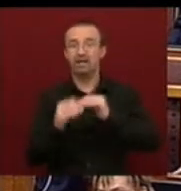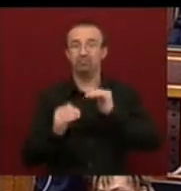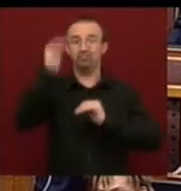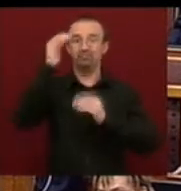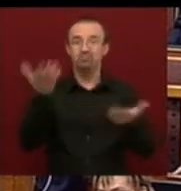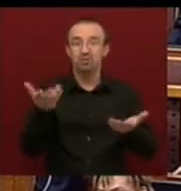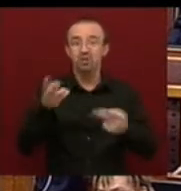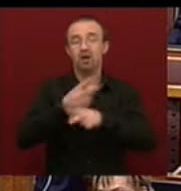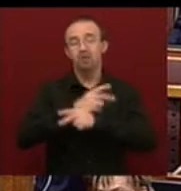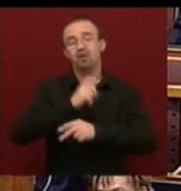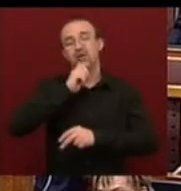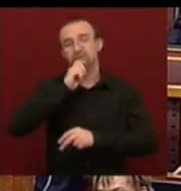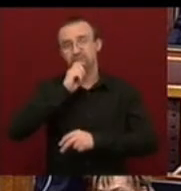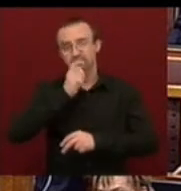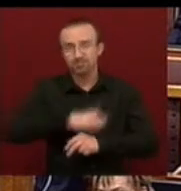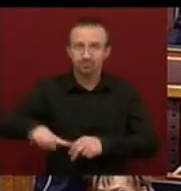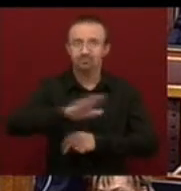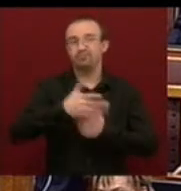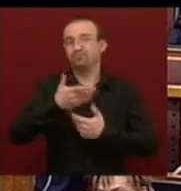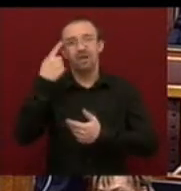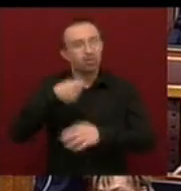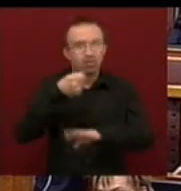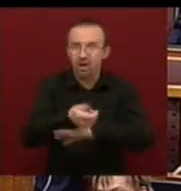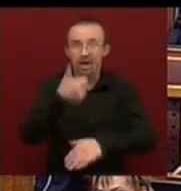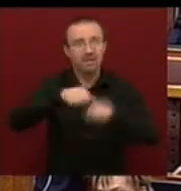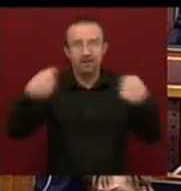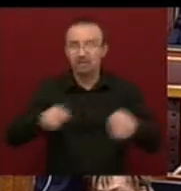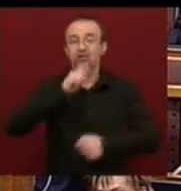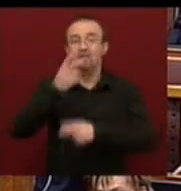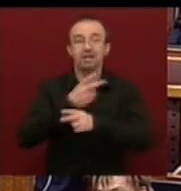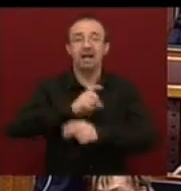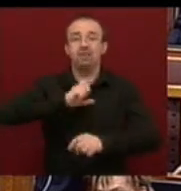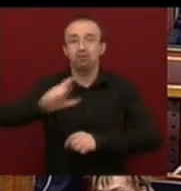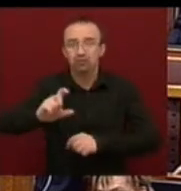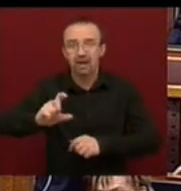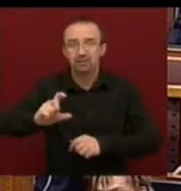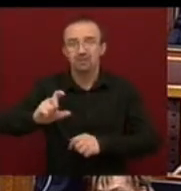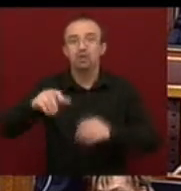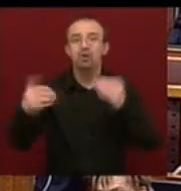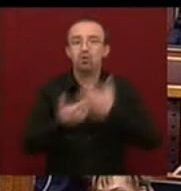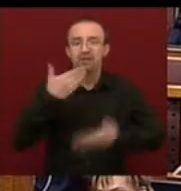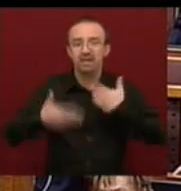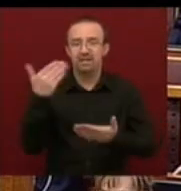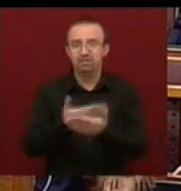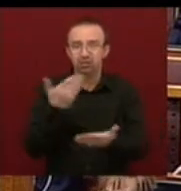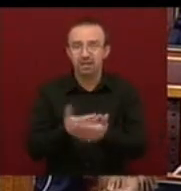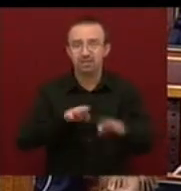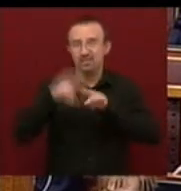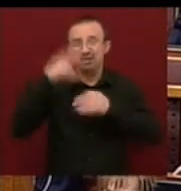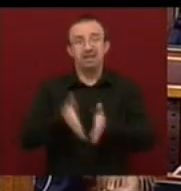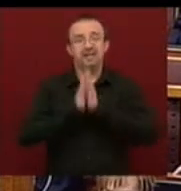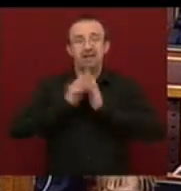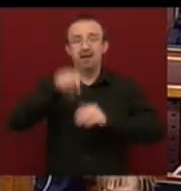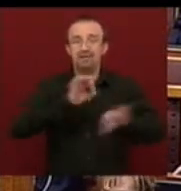magyar gazdaság, a magyar társadalom ezt nem tudja visszafizetni, egy megoldás maradt. A magyar államadóságot újra kell tárgyolni. Miniszter úr, mi arra